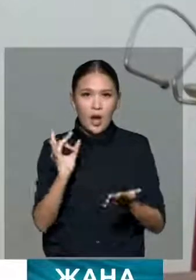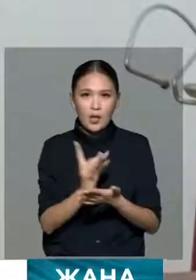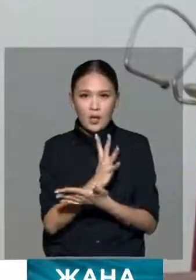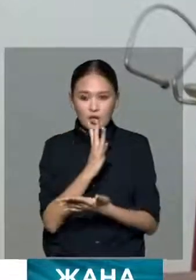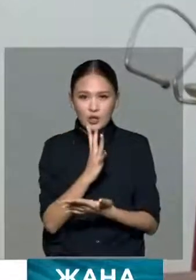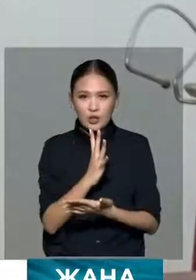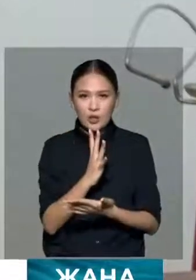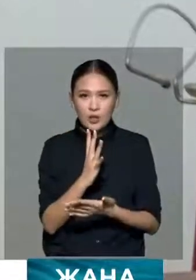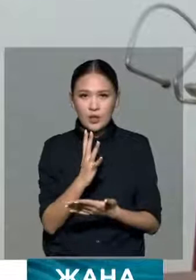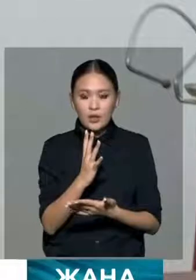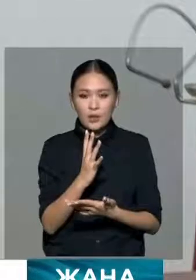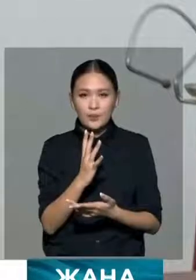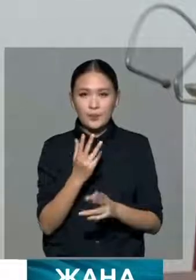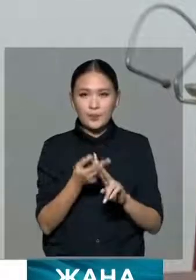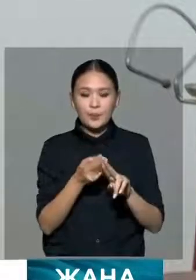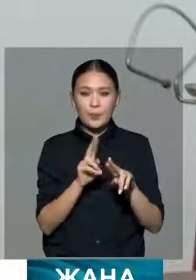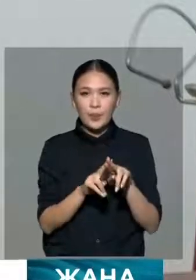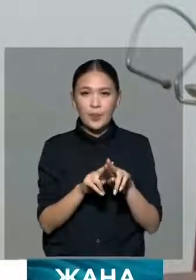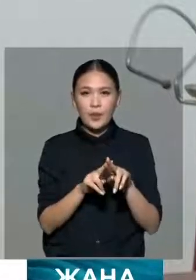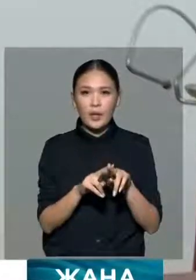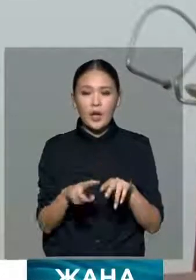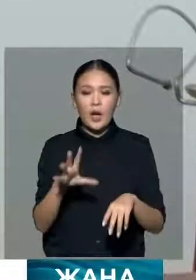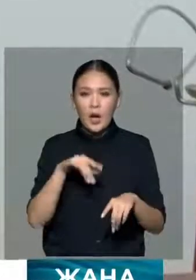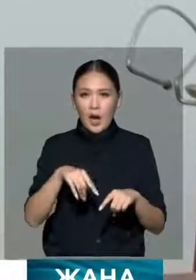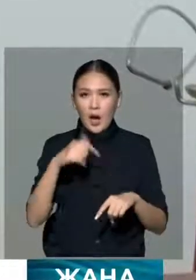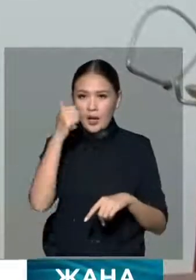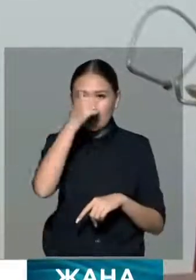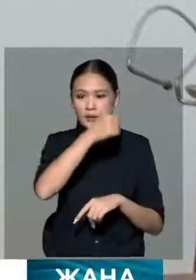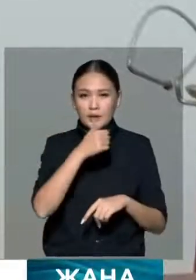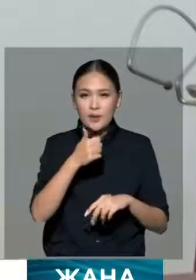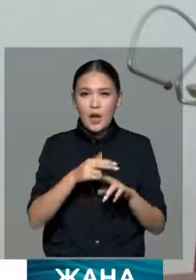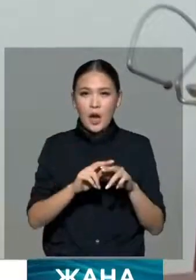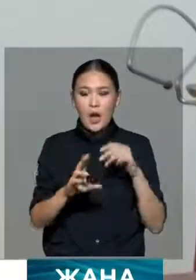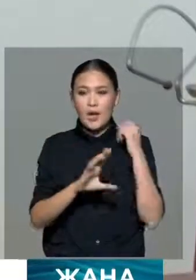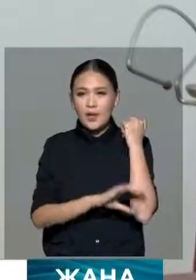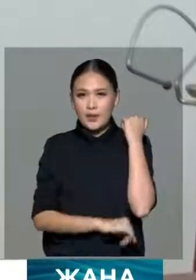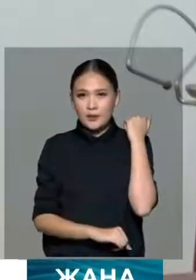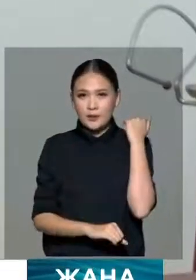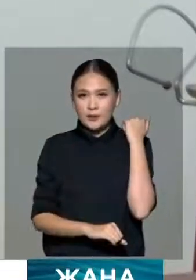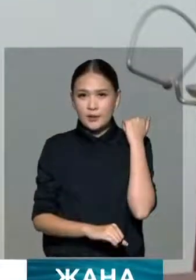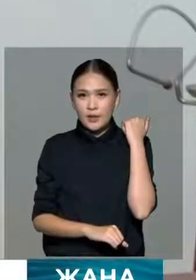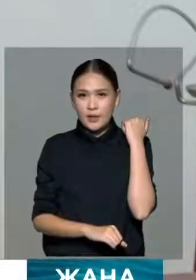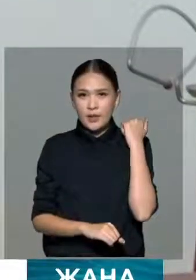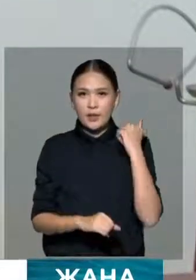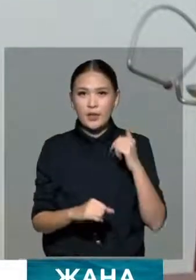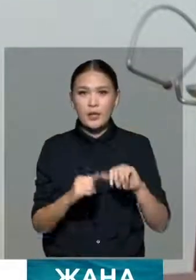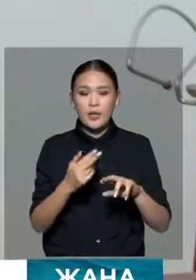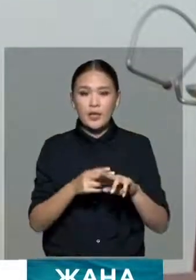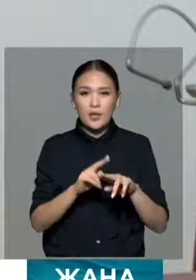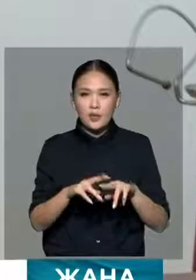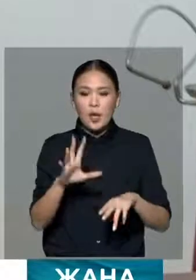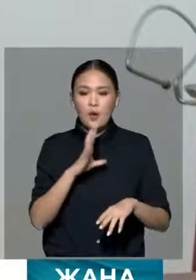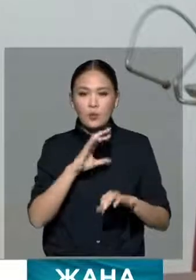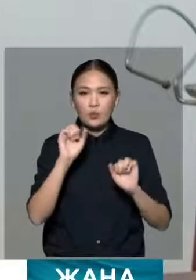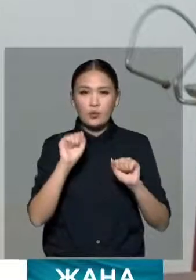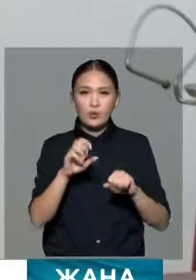өзімізден жерлікті.